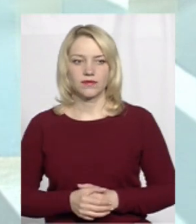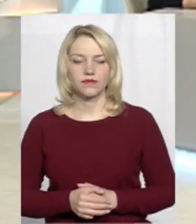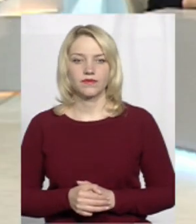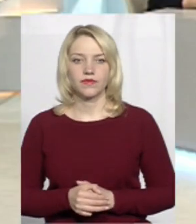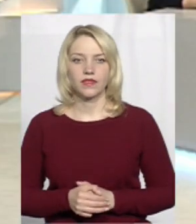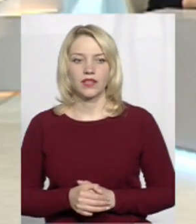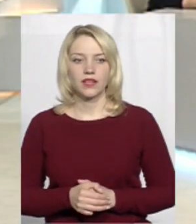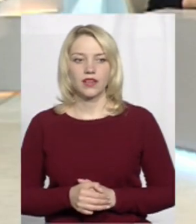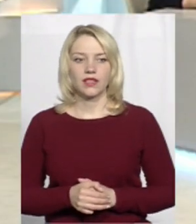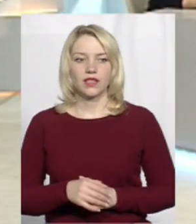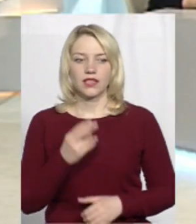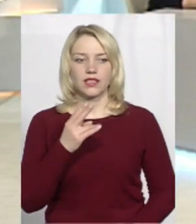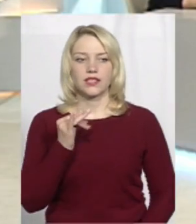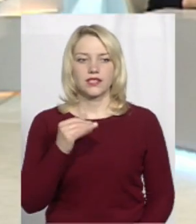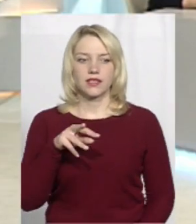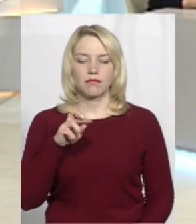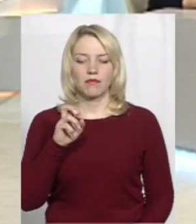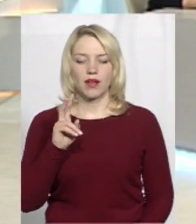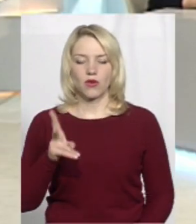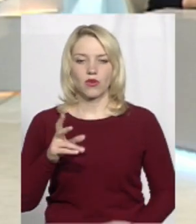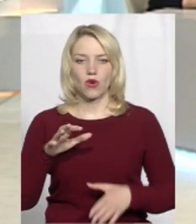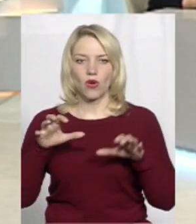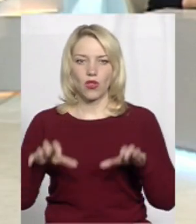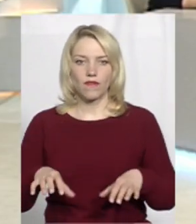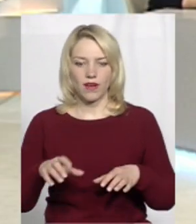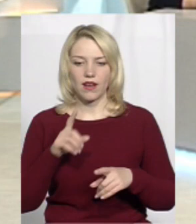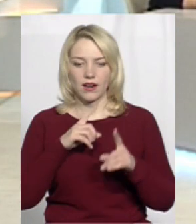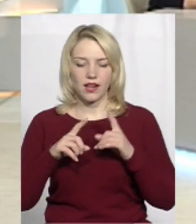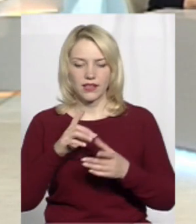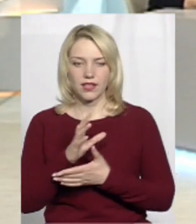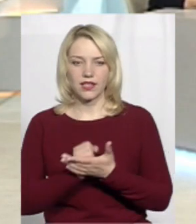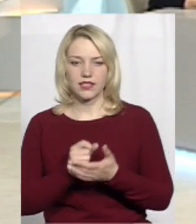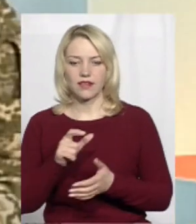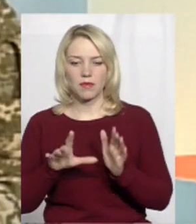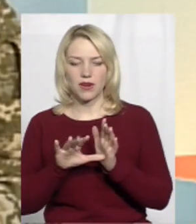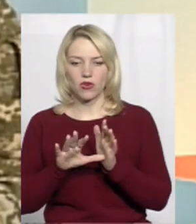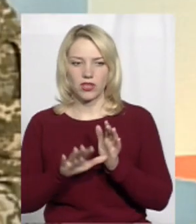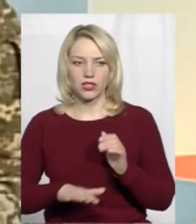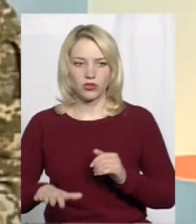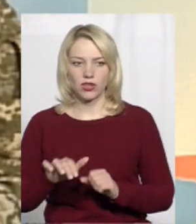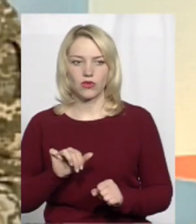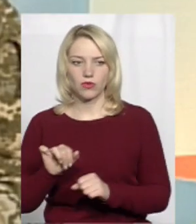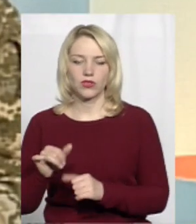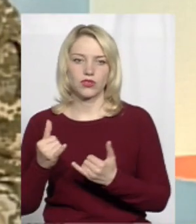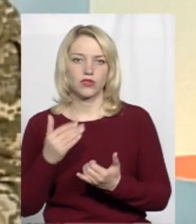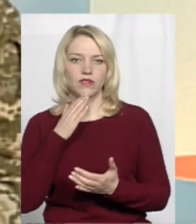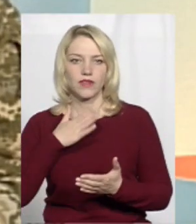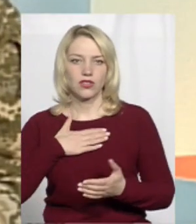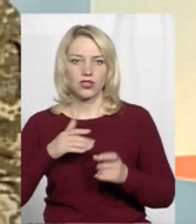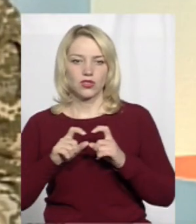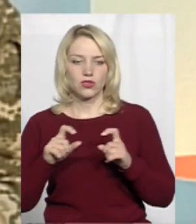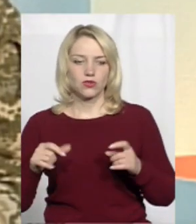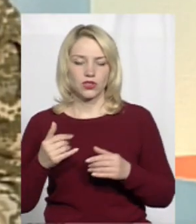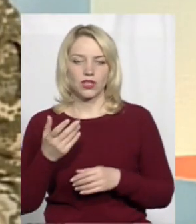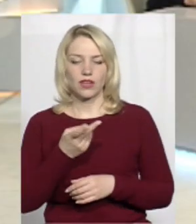та Михайло Цимбалюк, голова Ради резервістів тієї ж бригади територіальної оборони, сьогодні у нашій студії.